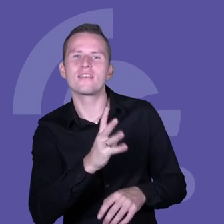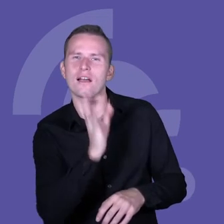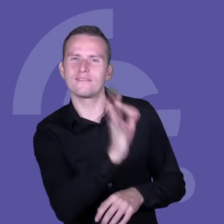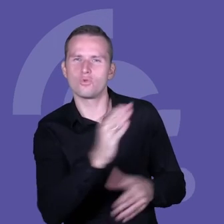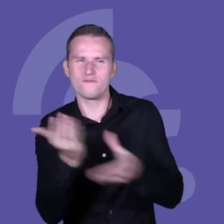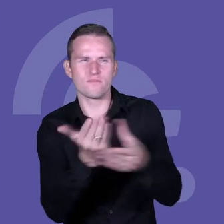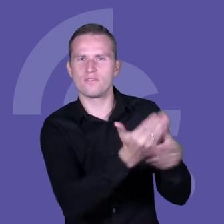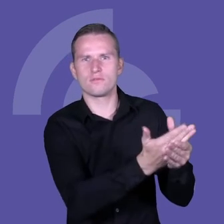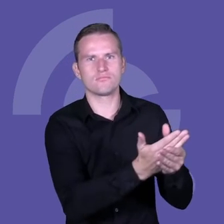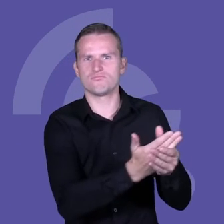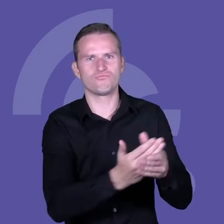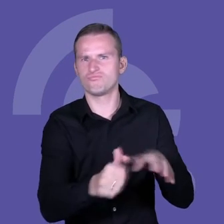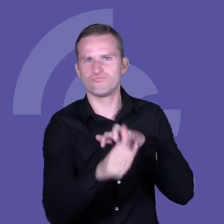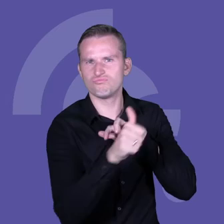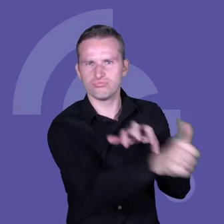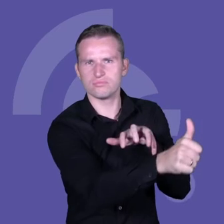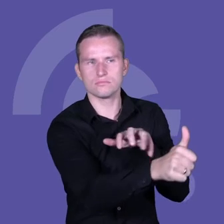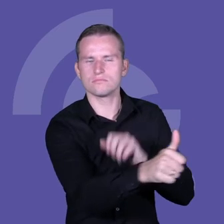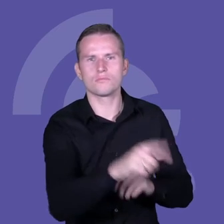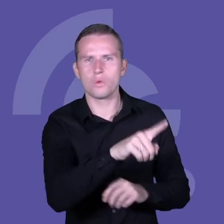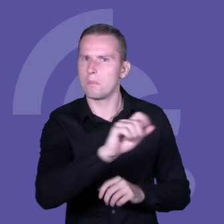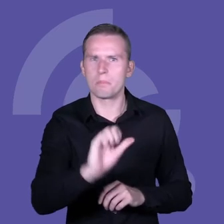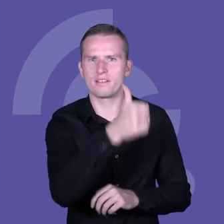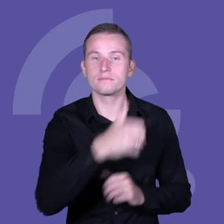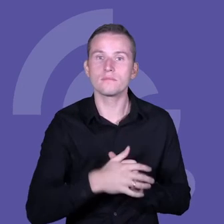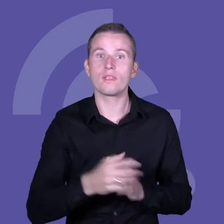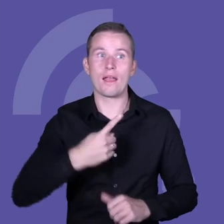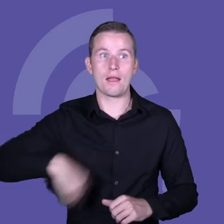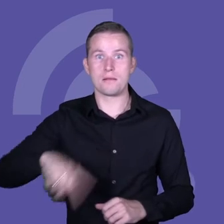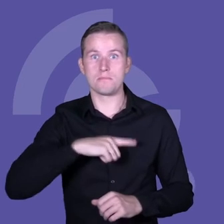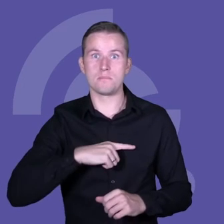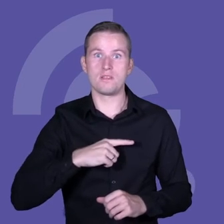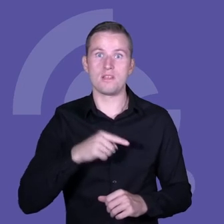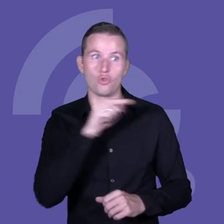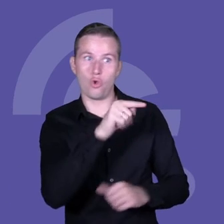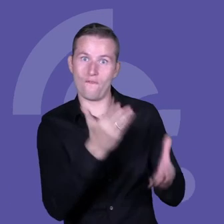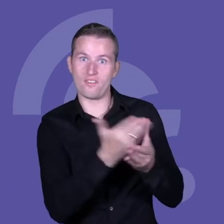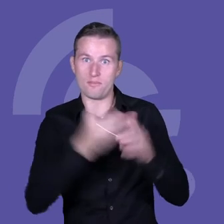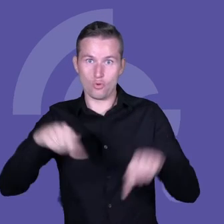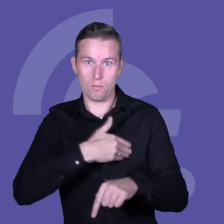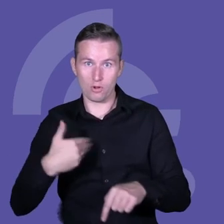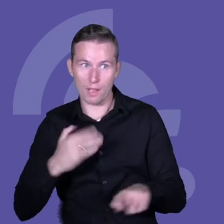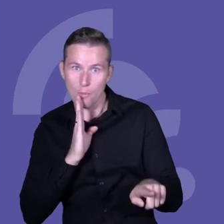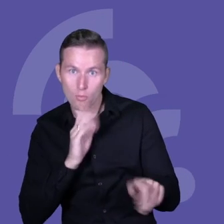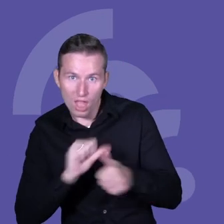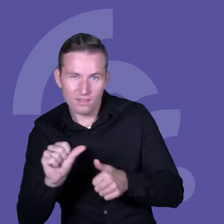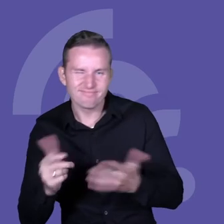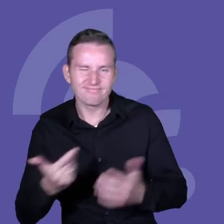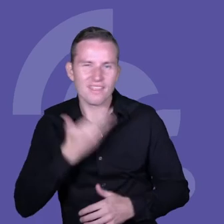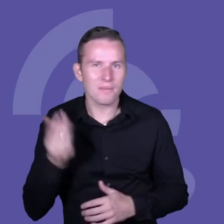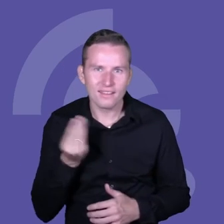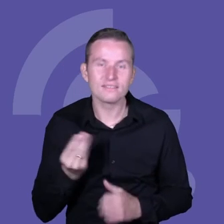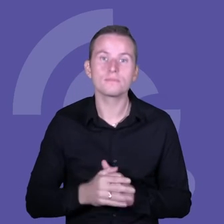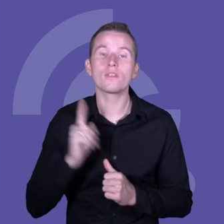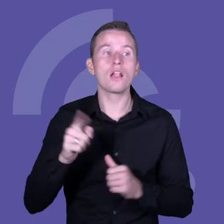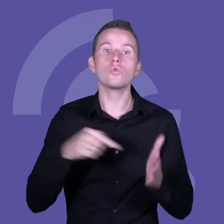na Radzie nie doczekaliśmy się takich firm, ale to jest też kwestia skali, bo tak jak mówię, to są duże korporacje